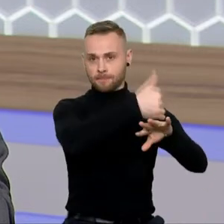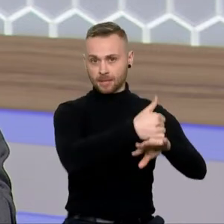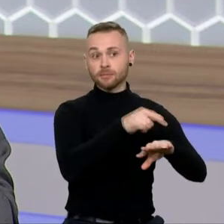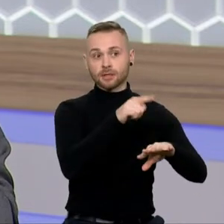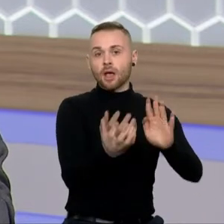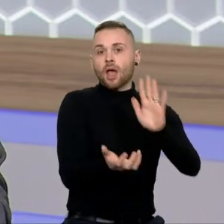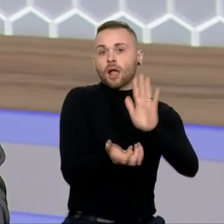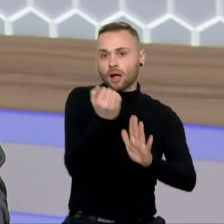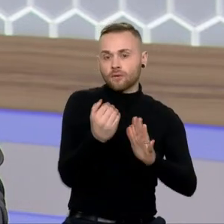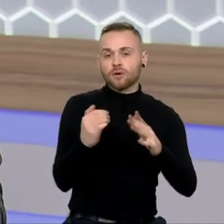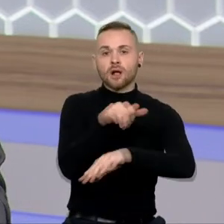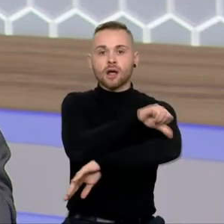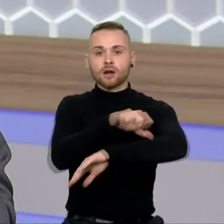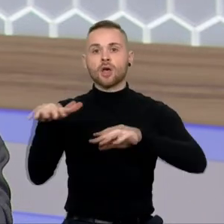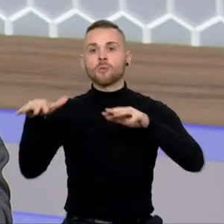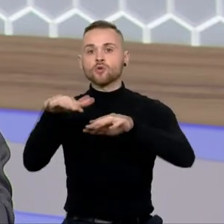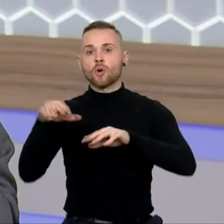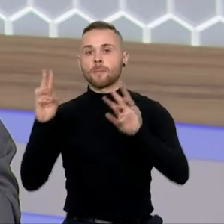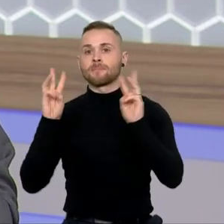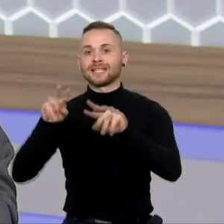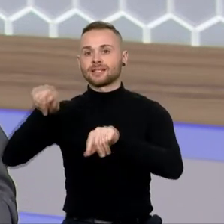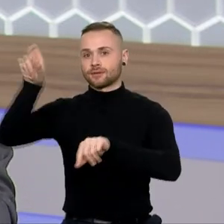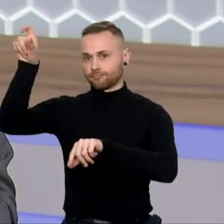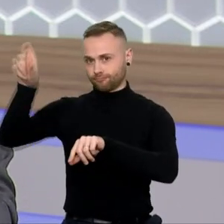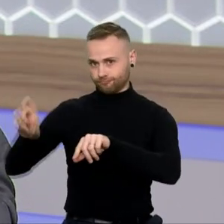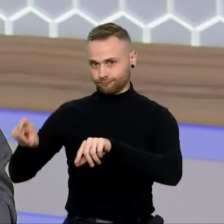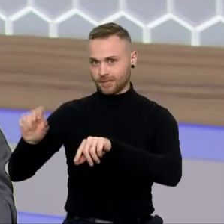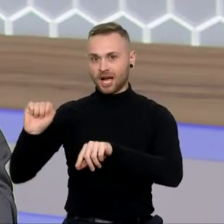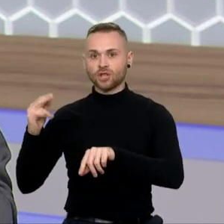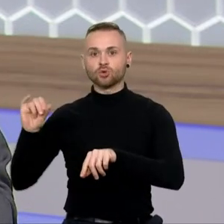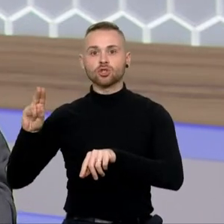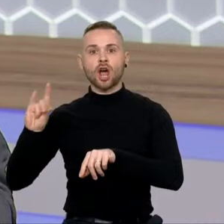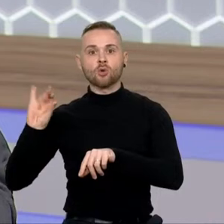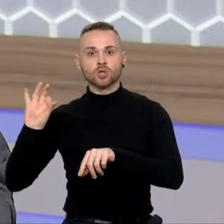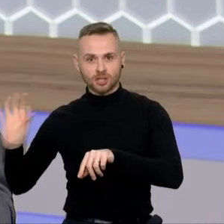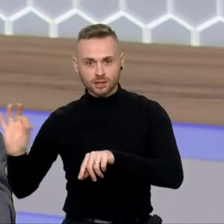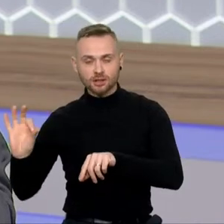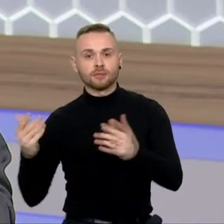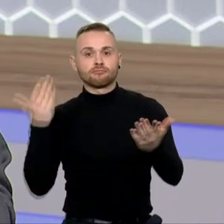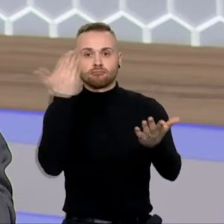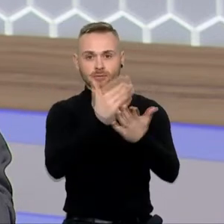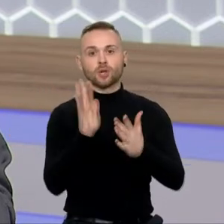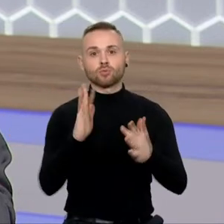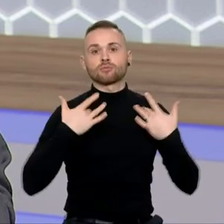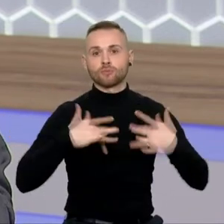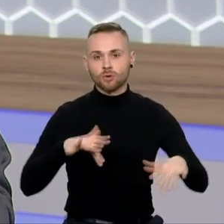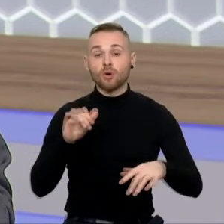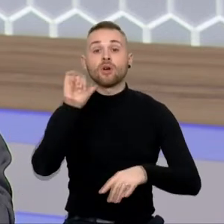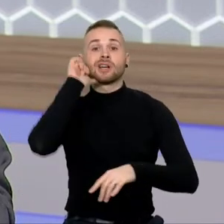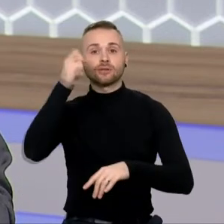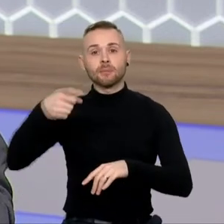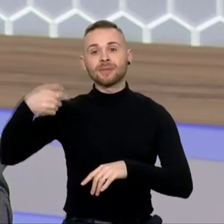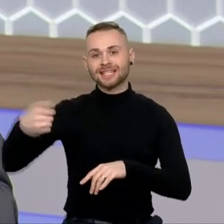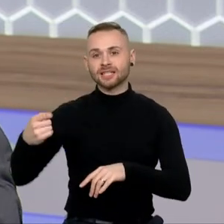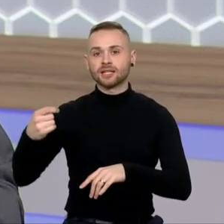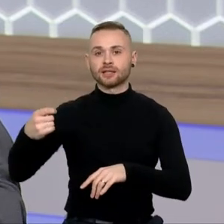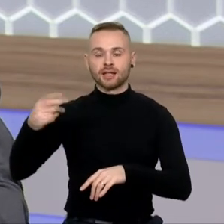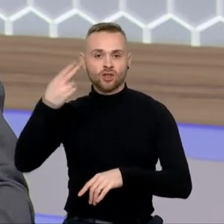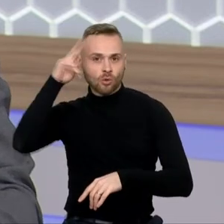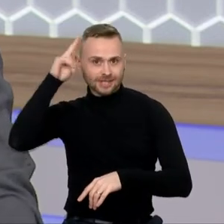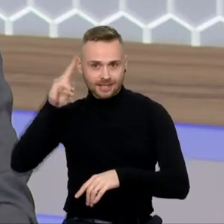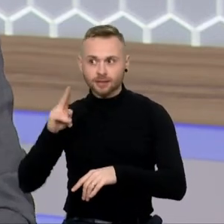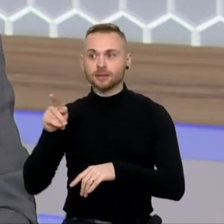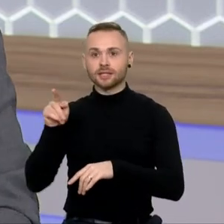prašymą. Rytoj ryte, dešimtą numatytas Arvido Nušausko ir prezidento Gitano Nausėdo susitikimas. Situacija